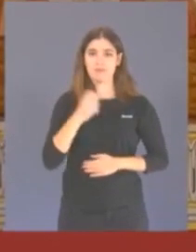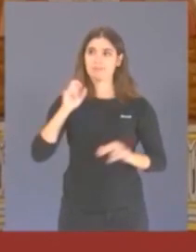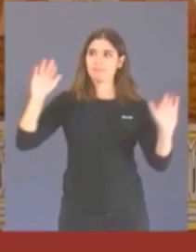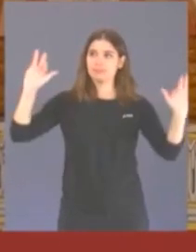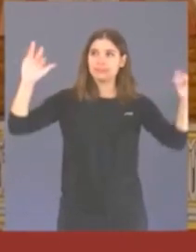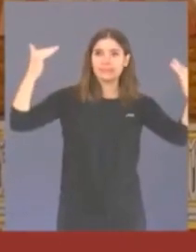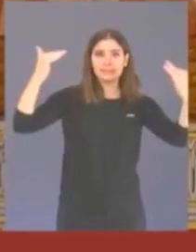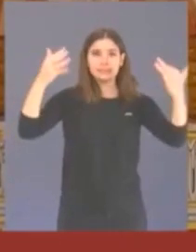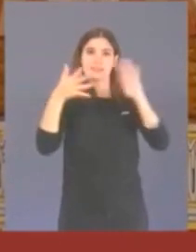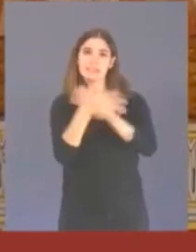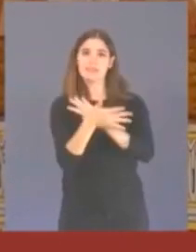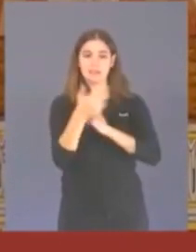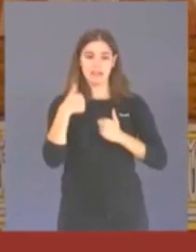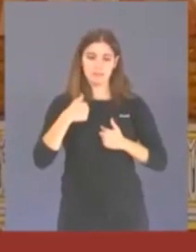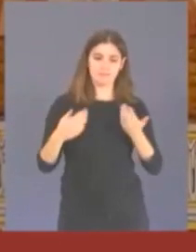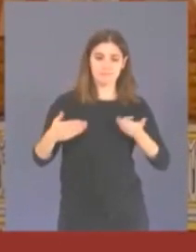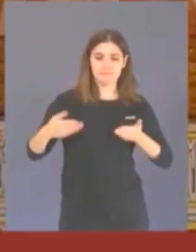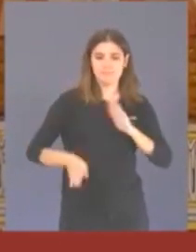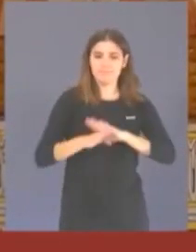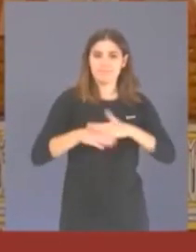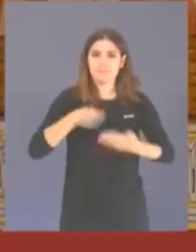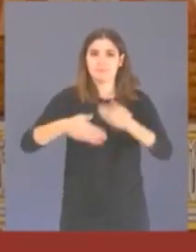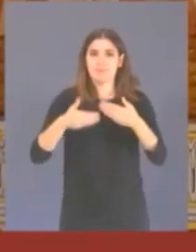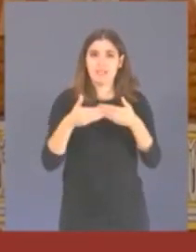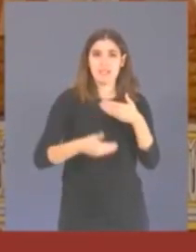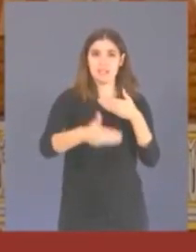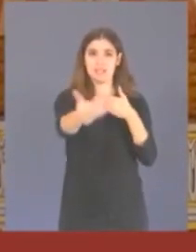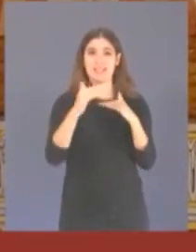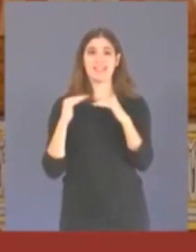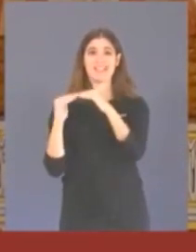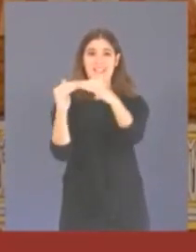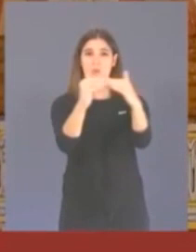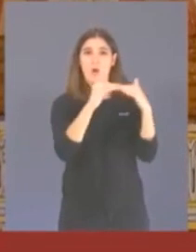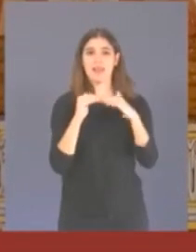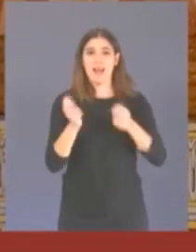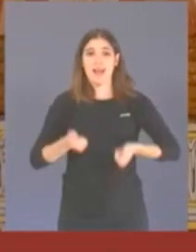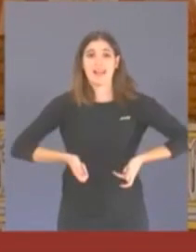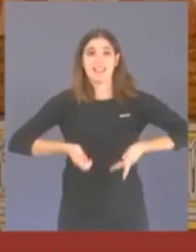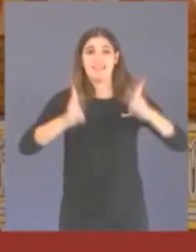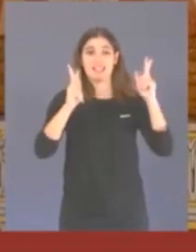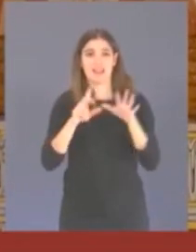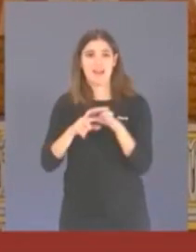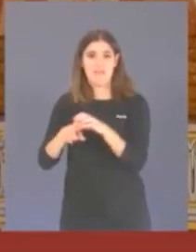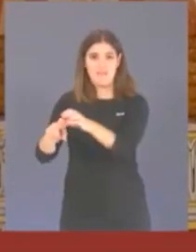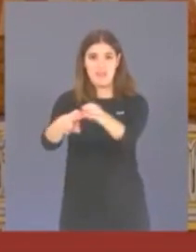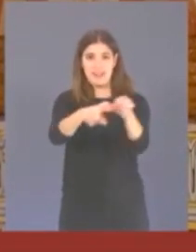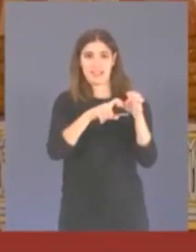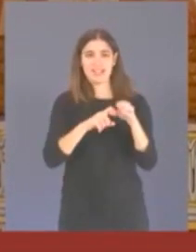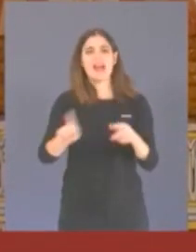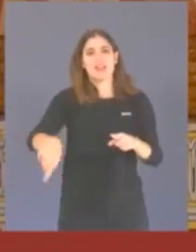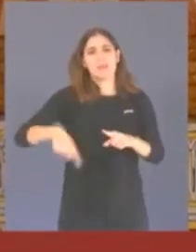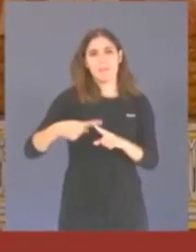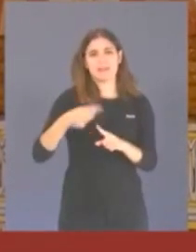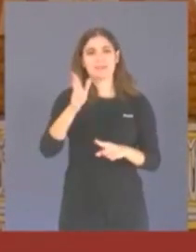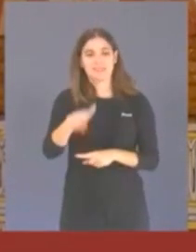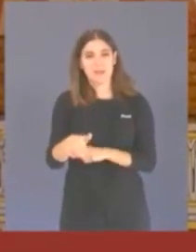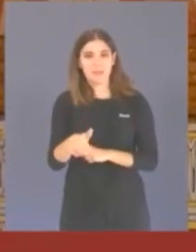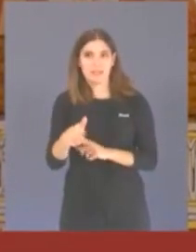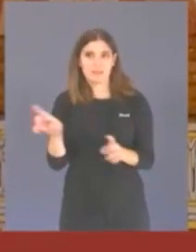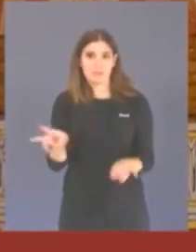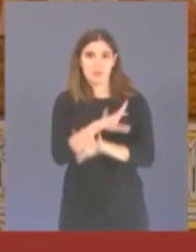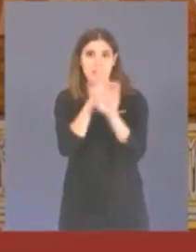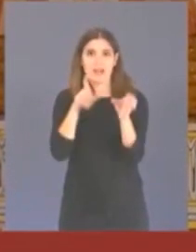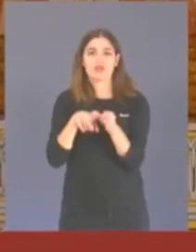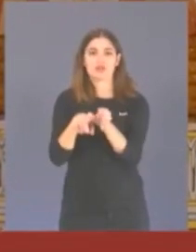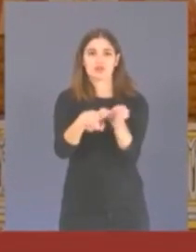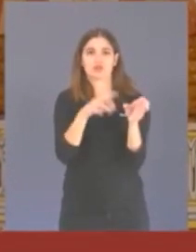interpel·len a seguir avançant cap a un futur d'igualtat, llibertat i fraternitat. I també, com no, de